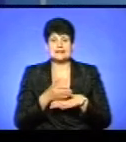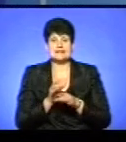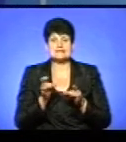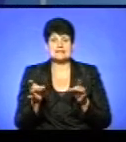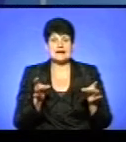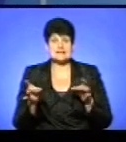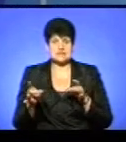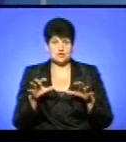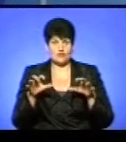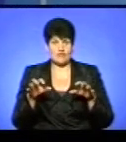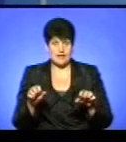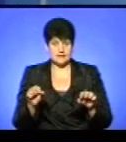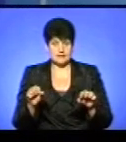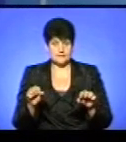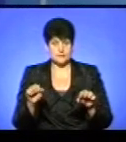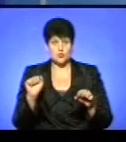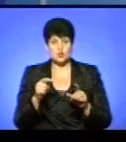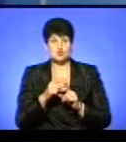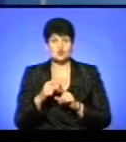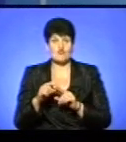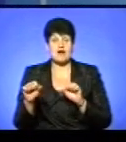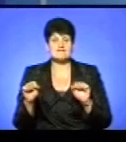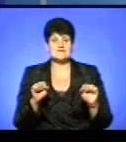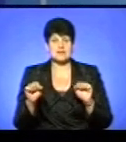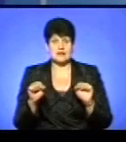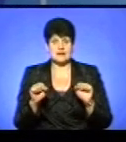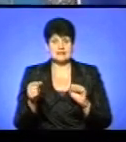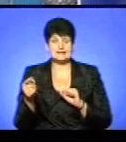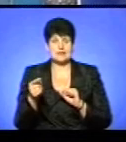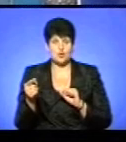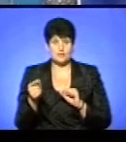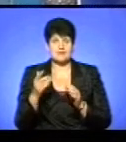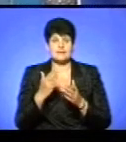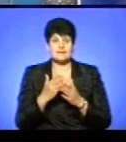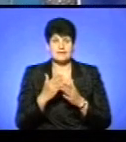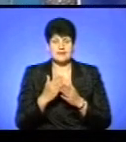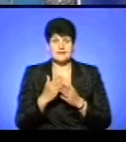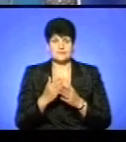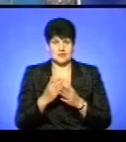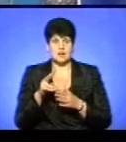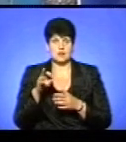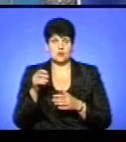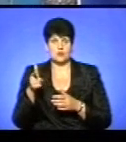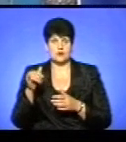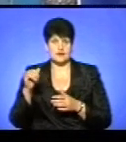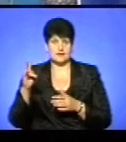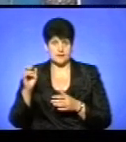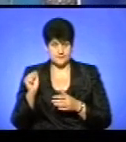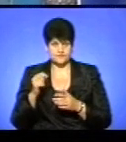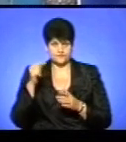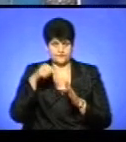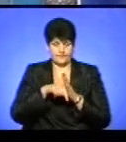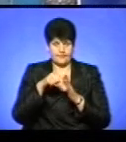влади, то у словах влади Тернопільської є певна логіка. Чому? Тому що,